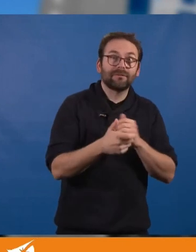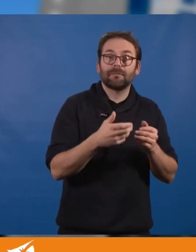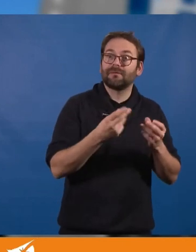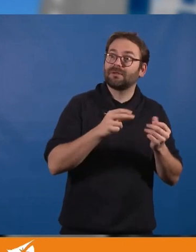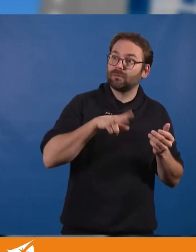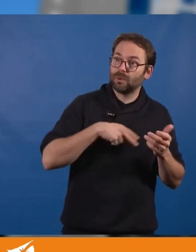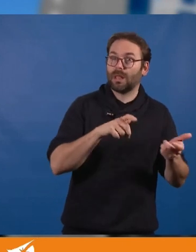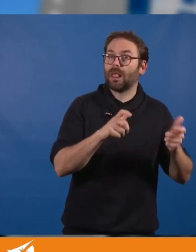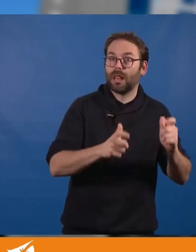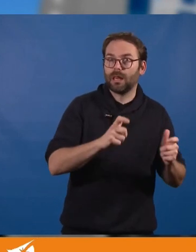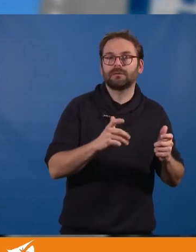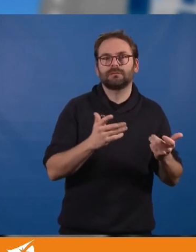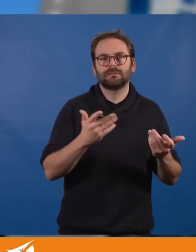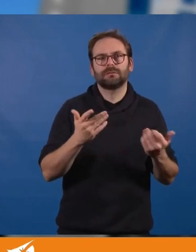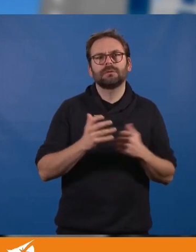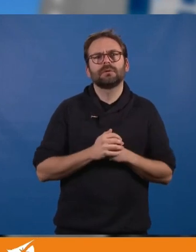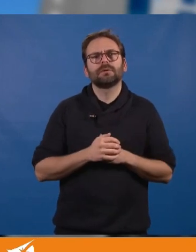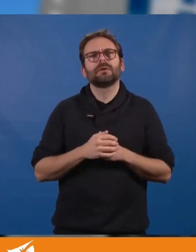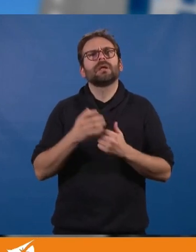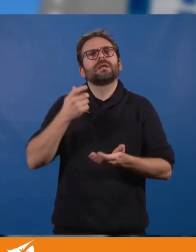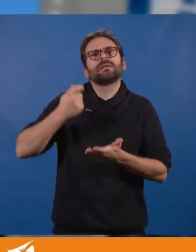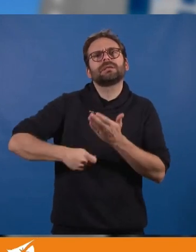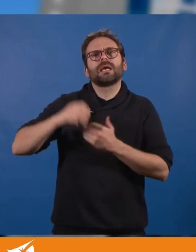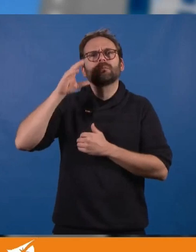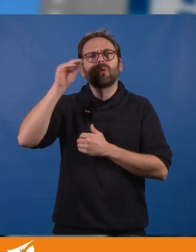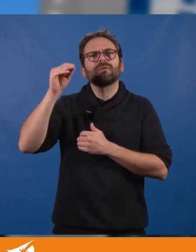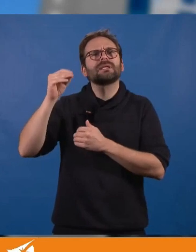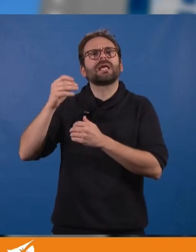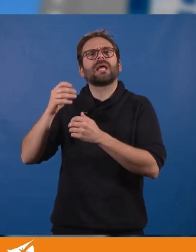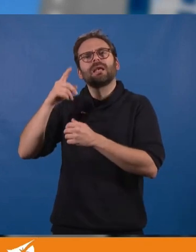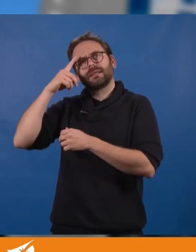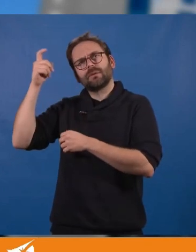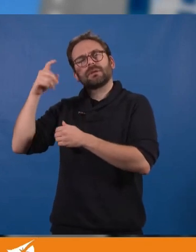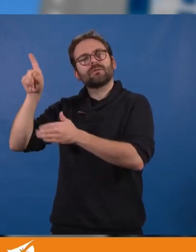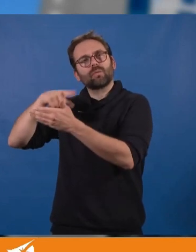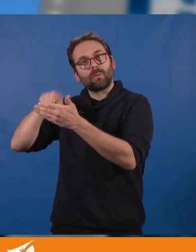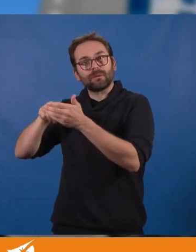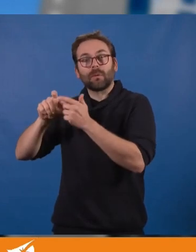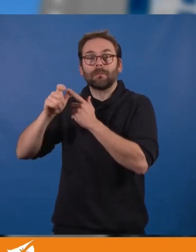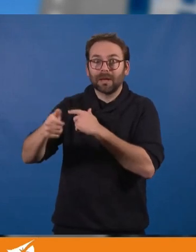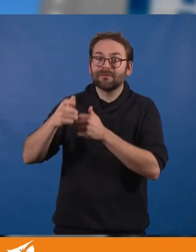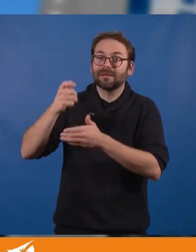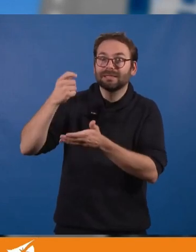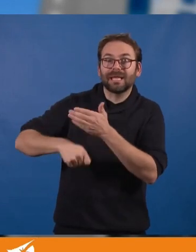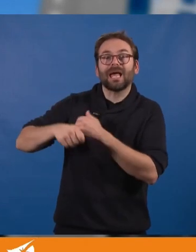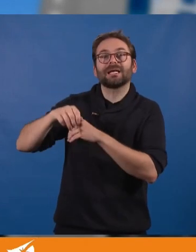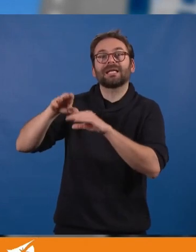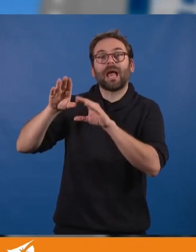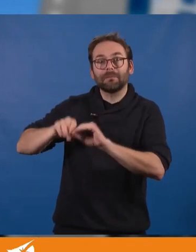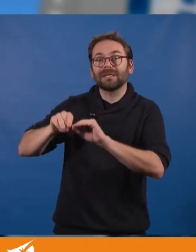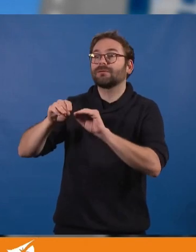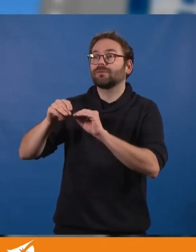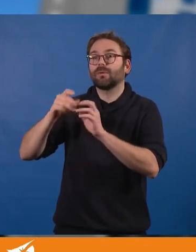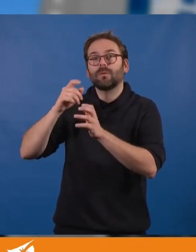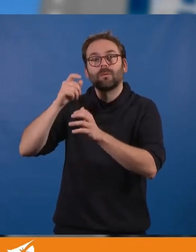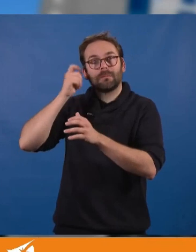finances. De la suppression de la taxe professionnelle par Nicolas Sarkozy à celle de la taxe d'habitation par Emmanuel Macron,